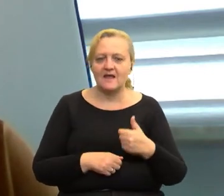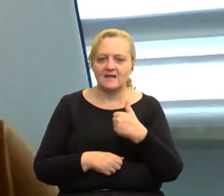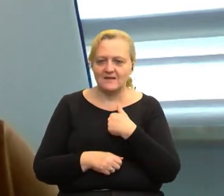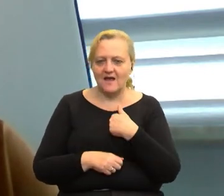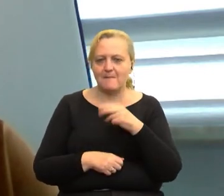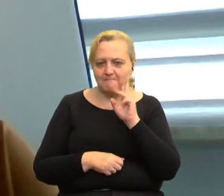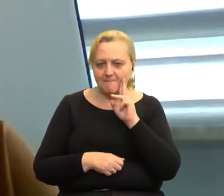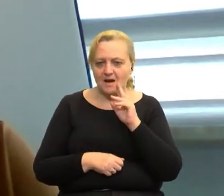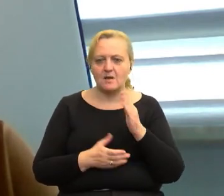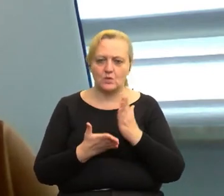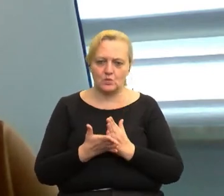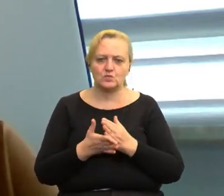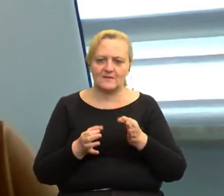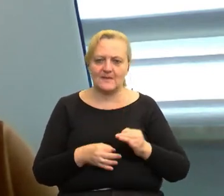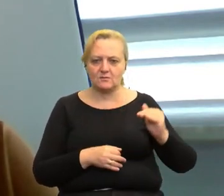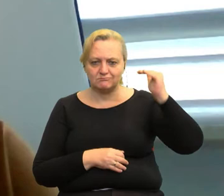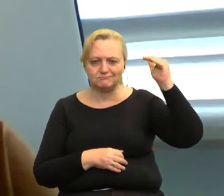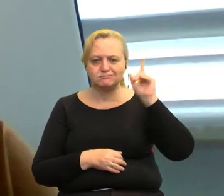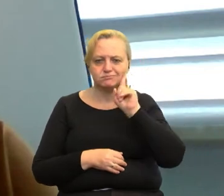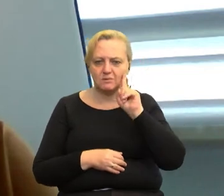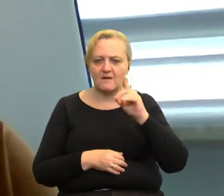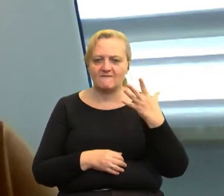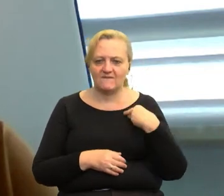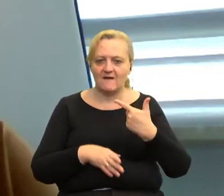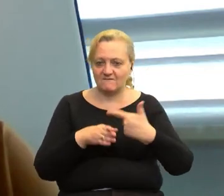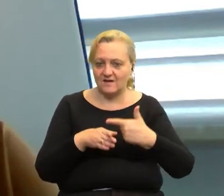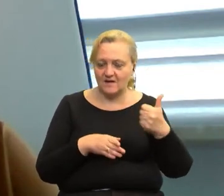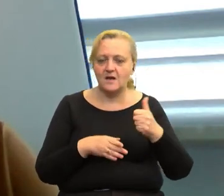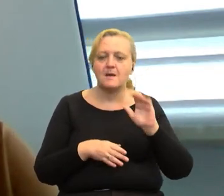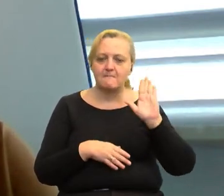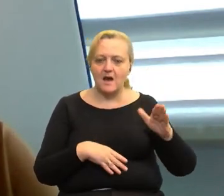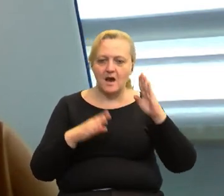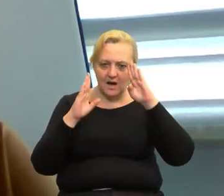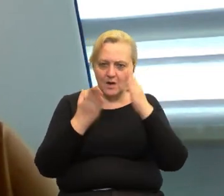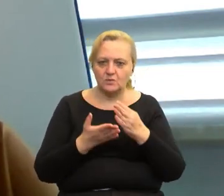mamą dorosłego już dzisiaj chłopca 21-letniego z autyzmem.